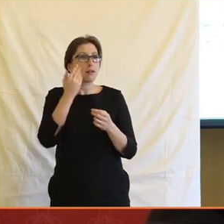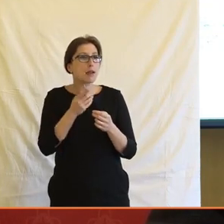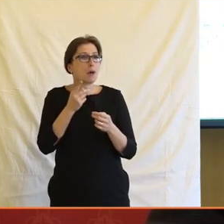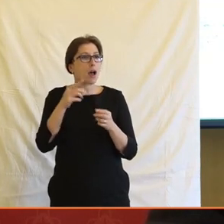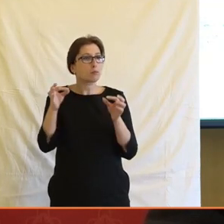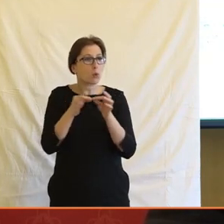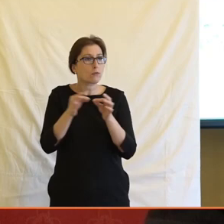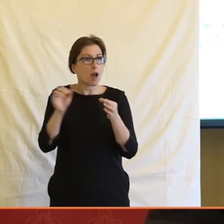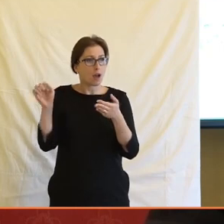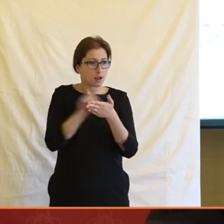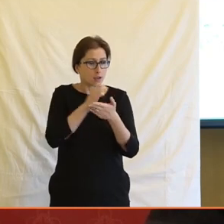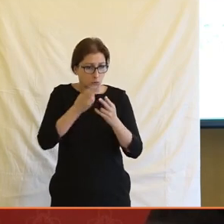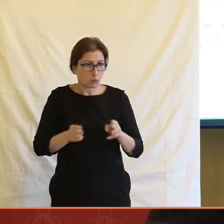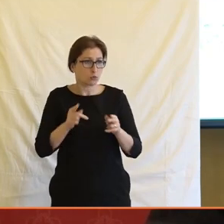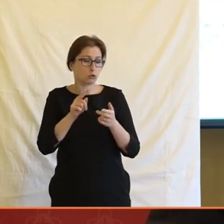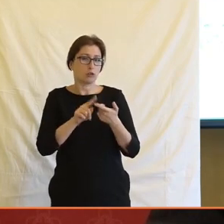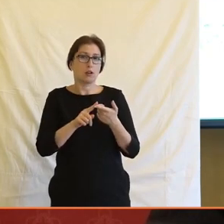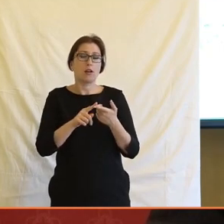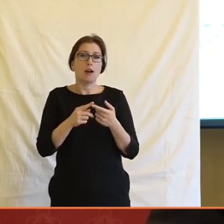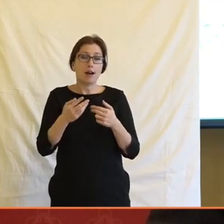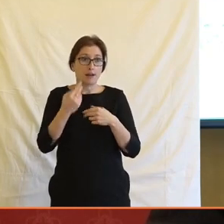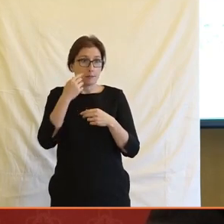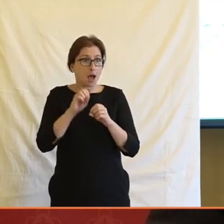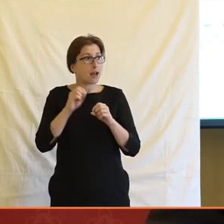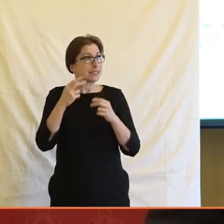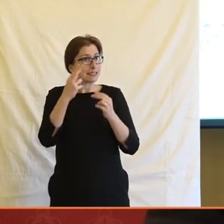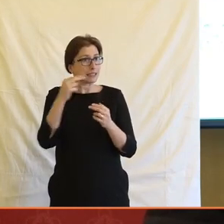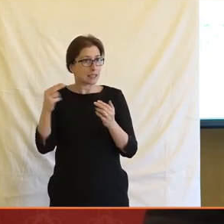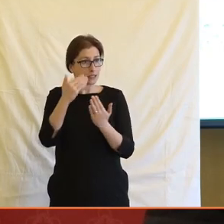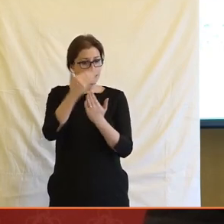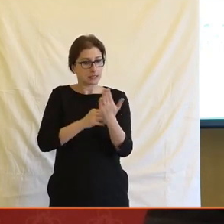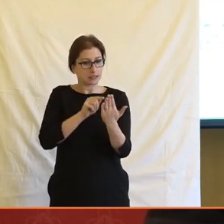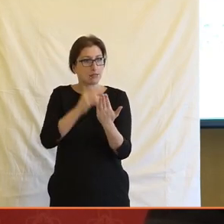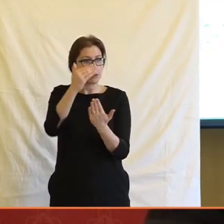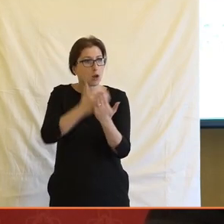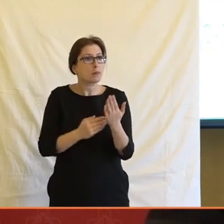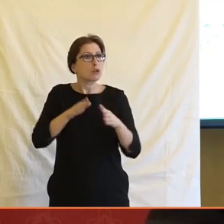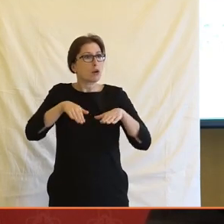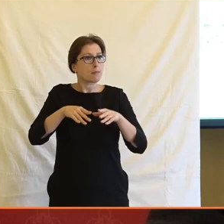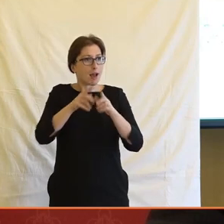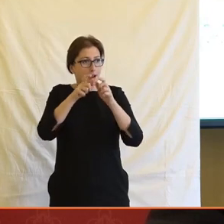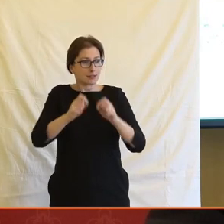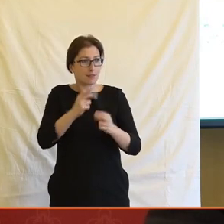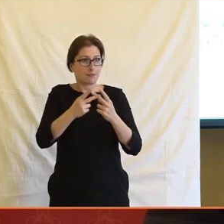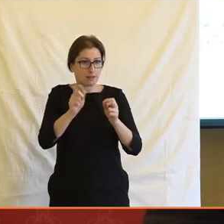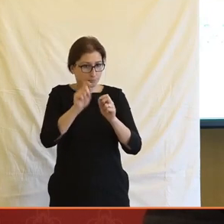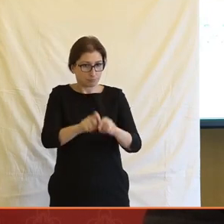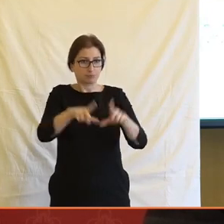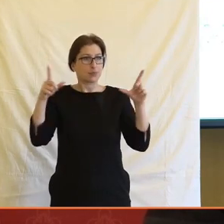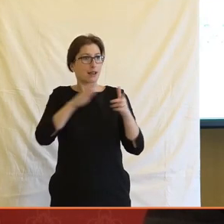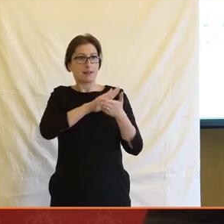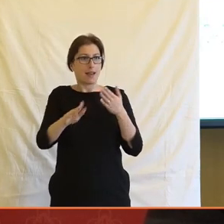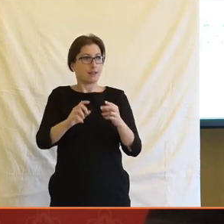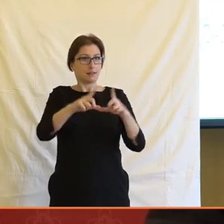není bulvár. A vzhledem k té palební síle, kterou má Seznam díky homepage a díky tomu, jak je jako hluboko v českém internetu, tak